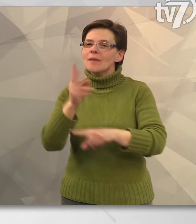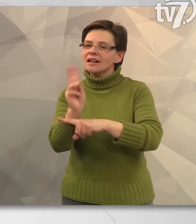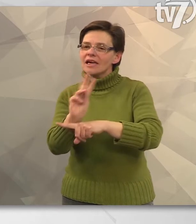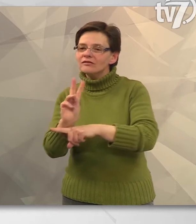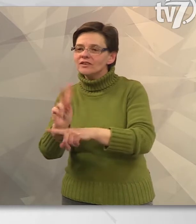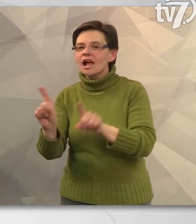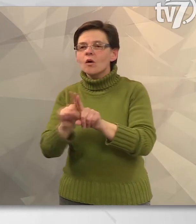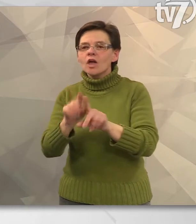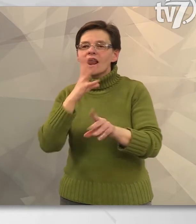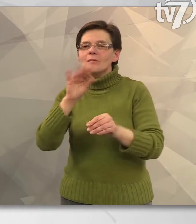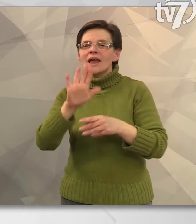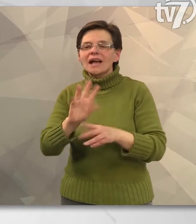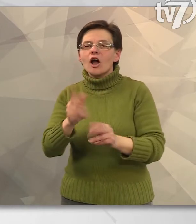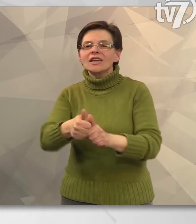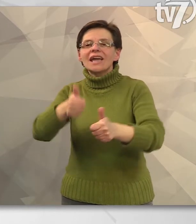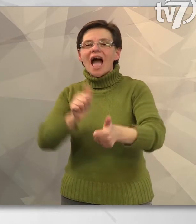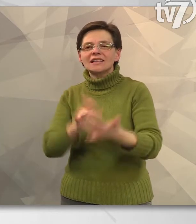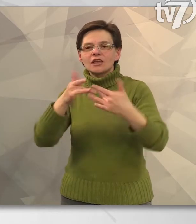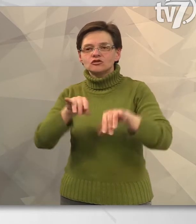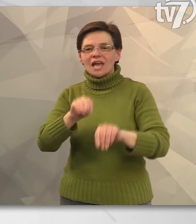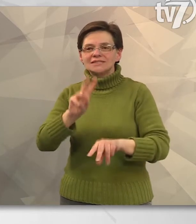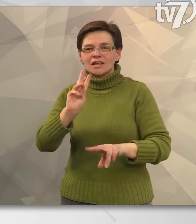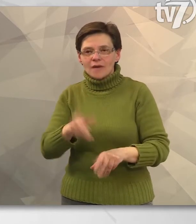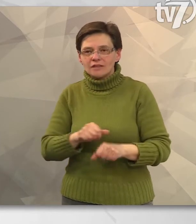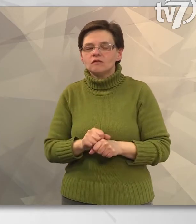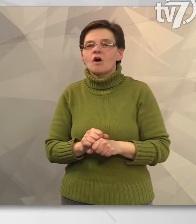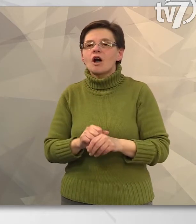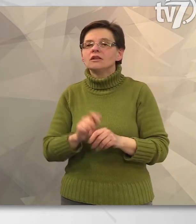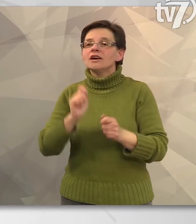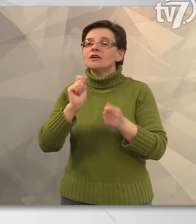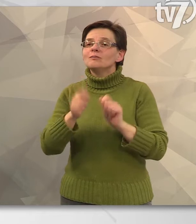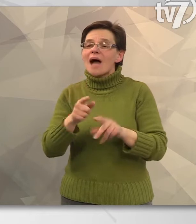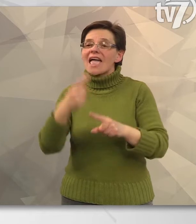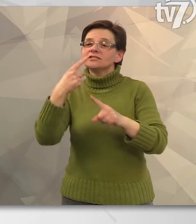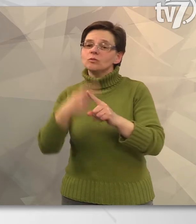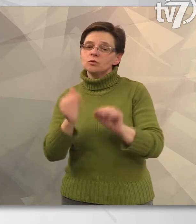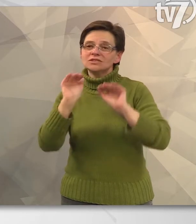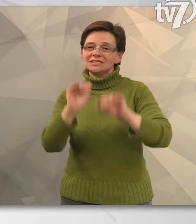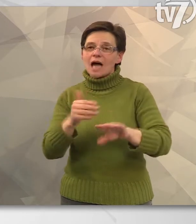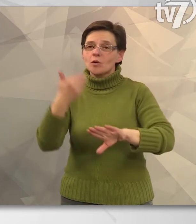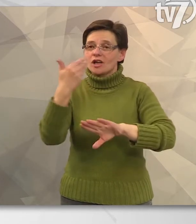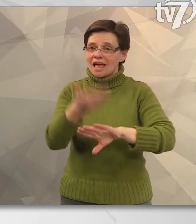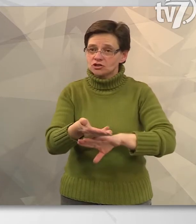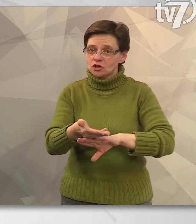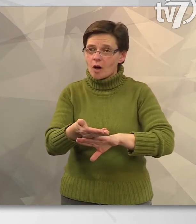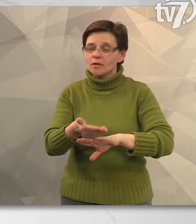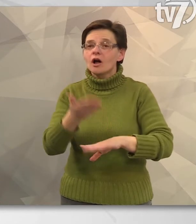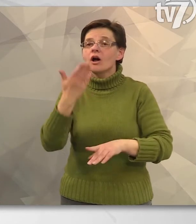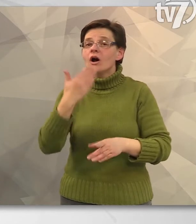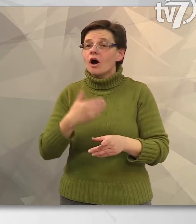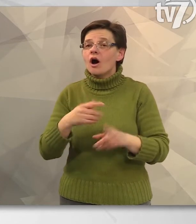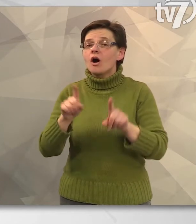kiemelten kezeli a munkaerőpiaci szempontból hátrányos helyzetben lévőket. A pályázók ugyanis kiegészítő